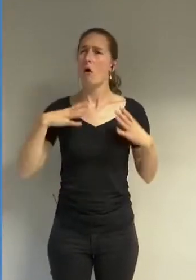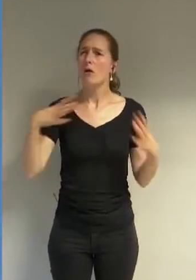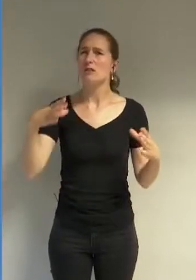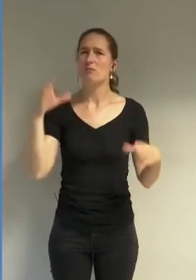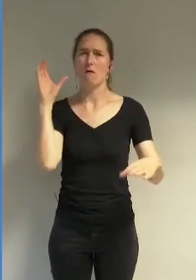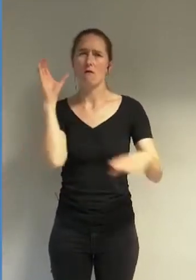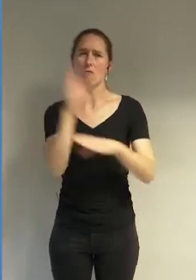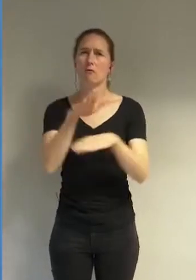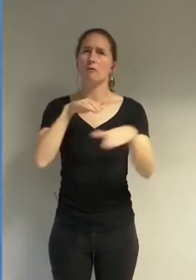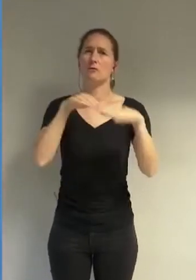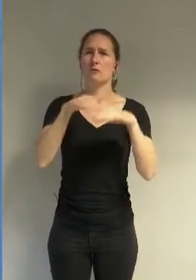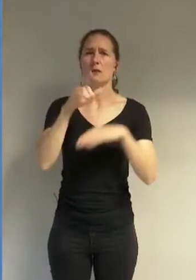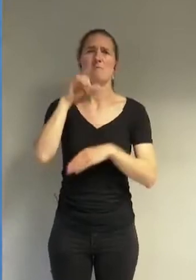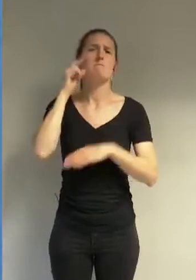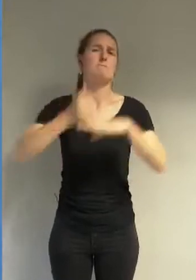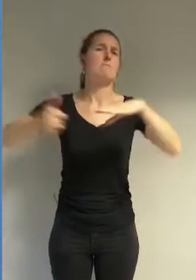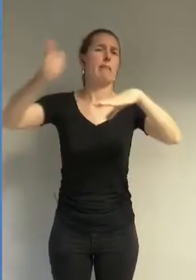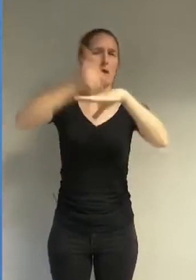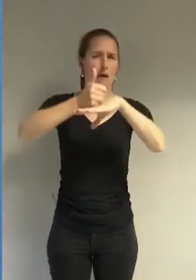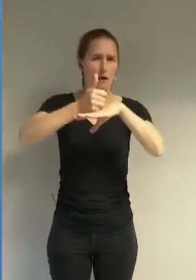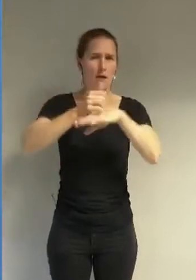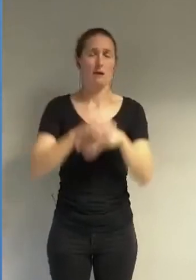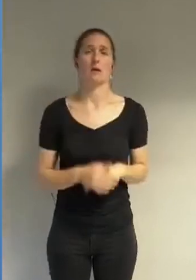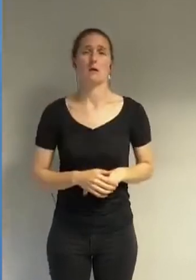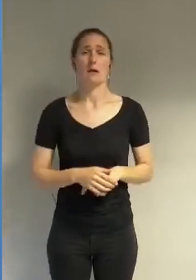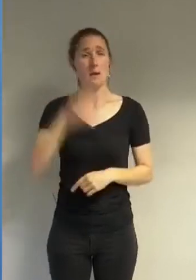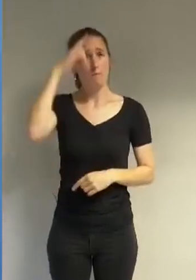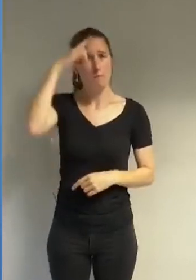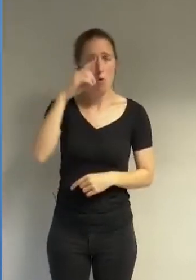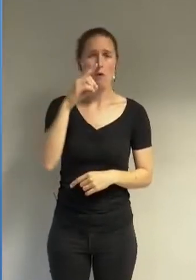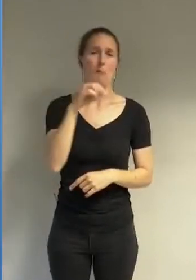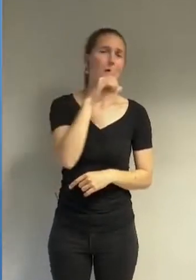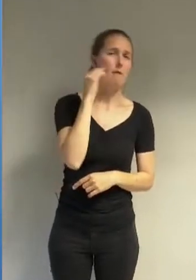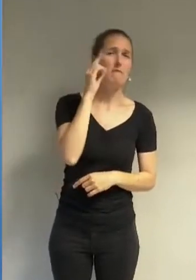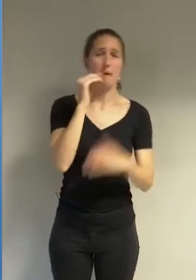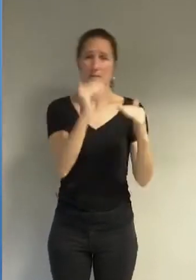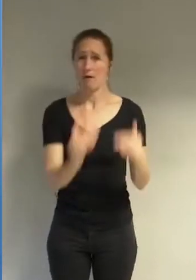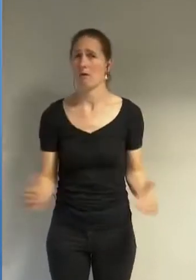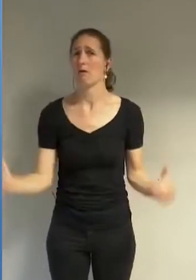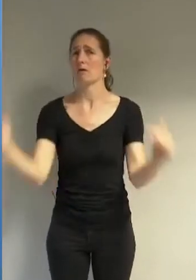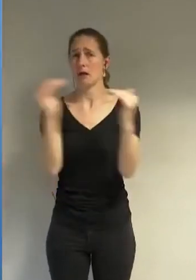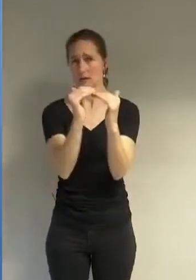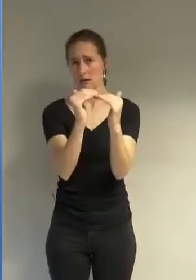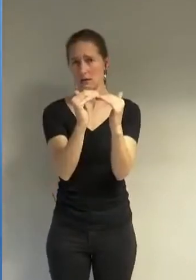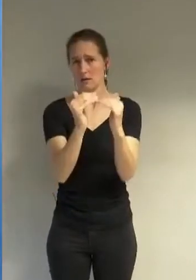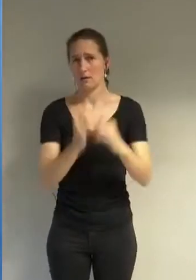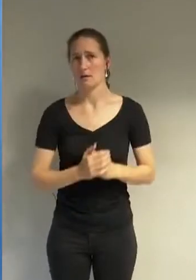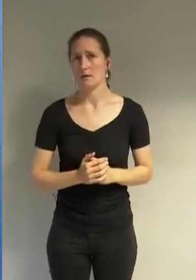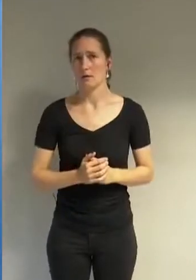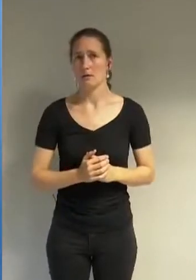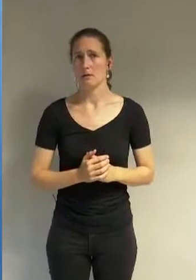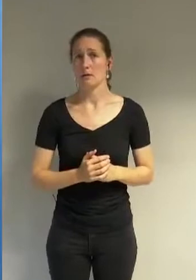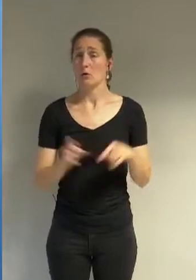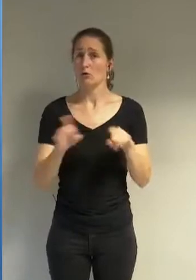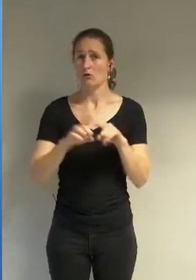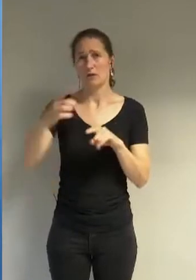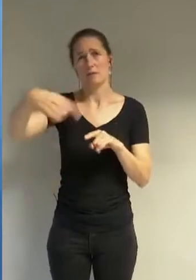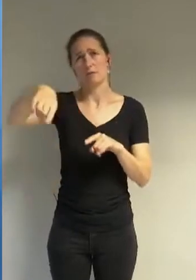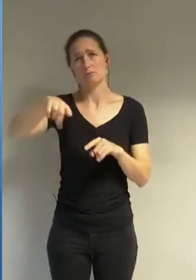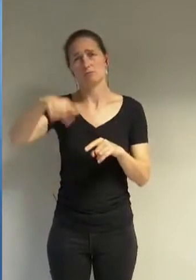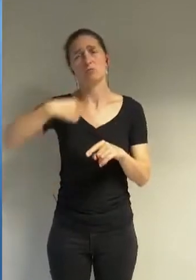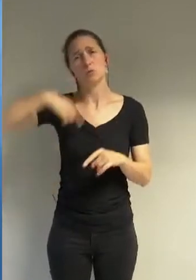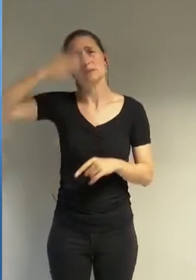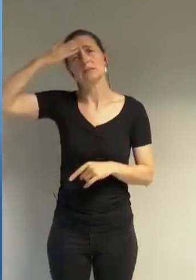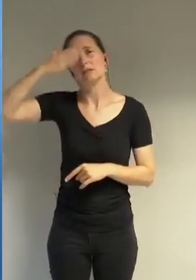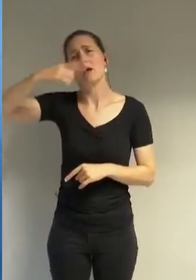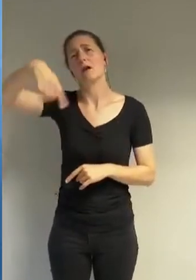patriarcal et pour l'égalité entre les femmes et les hommes tout comme votre attachement aux